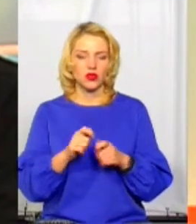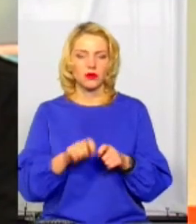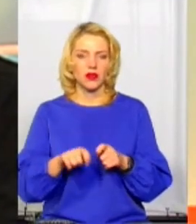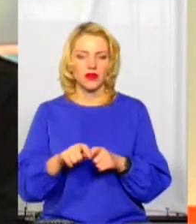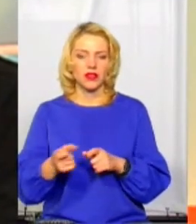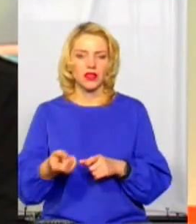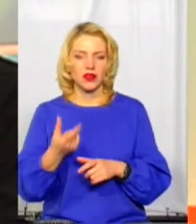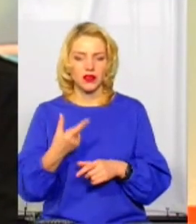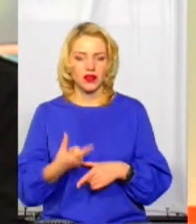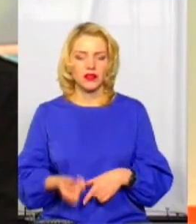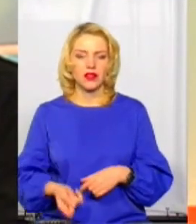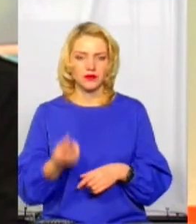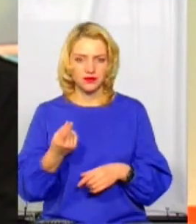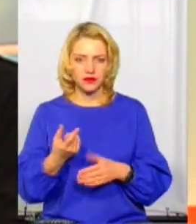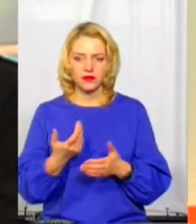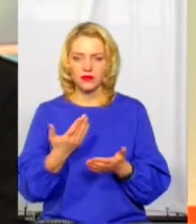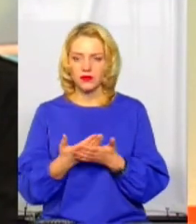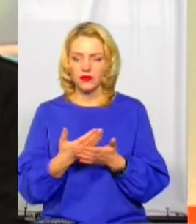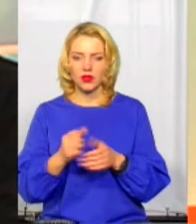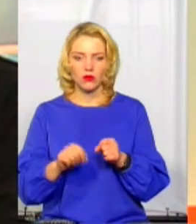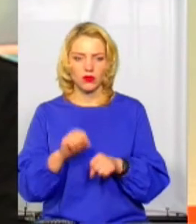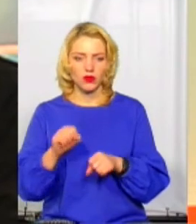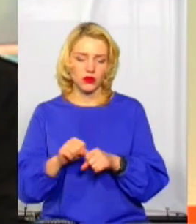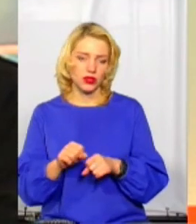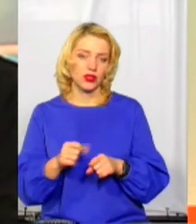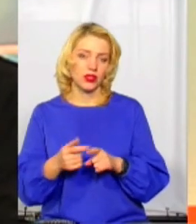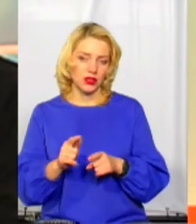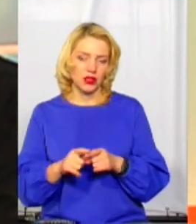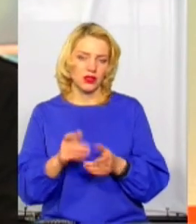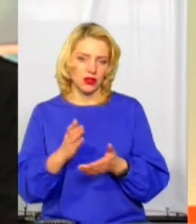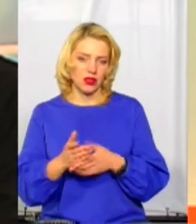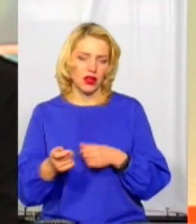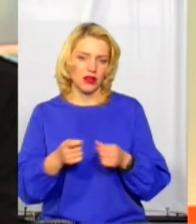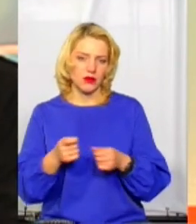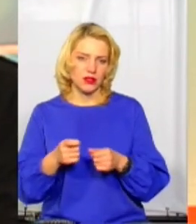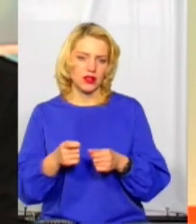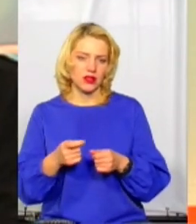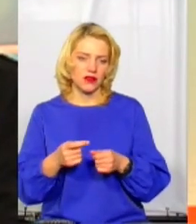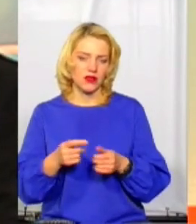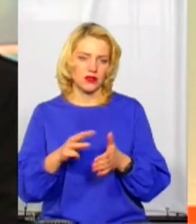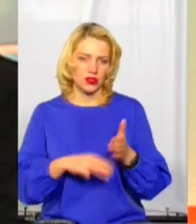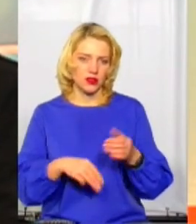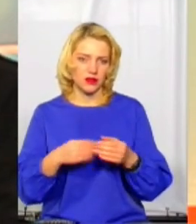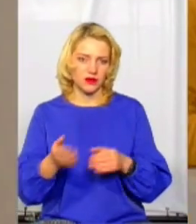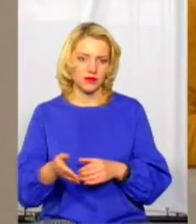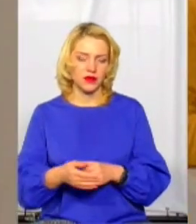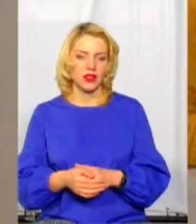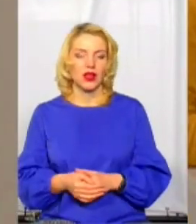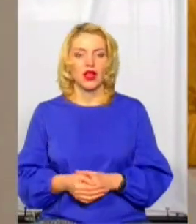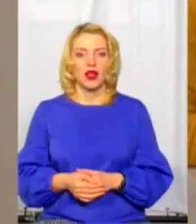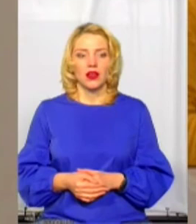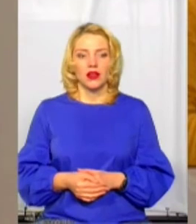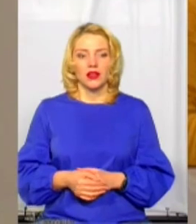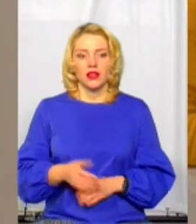фактично, де виявляються порушення, хоча б одне, вживаються заходи адміністративного впливу. Хоча мінімальні, але вживаються. Пані